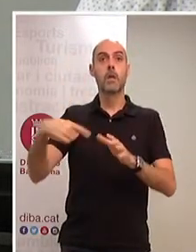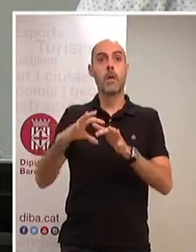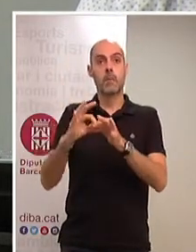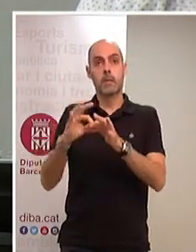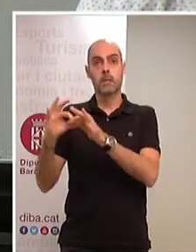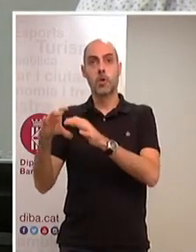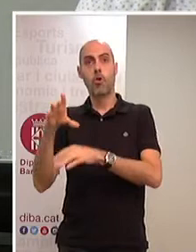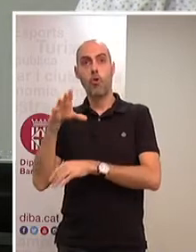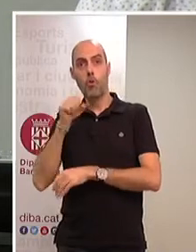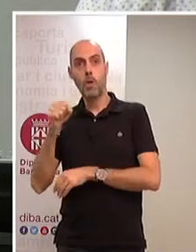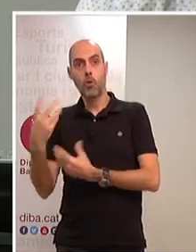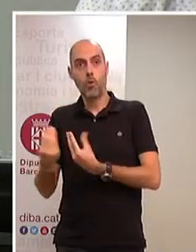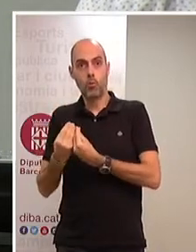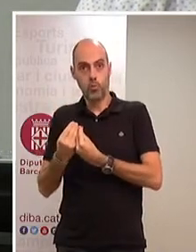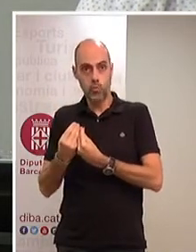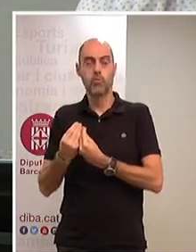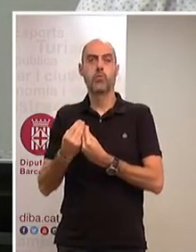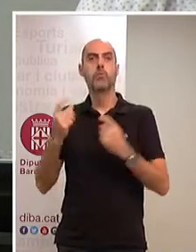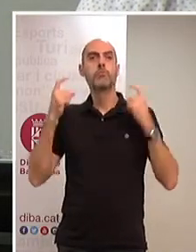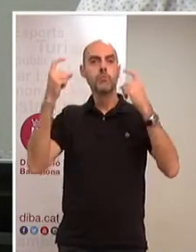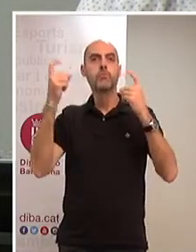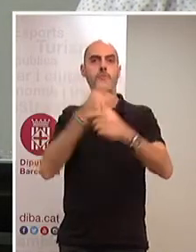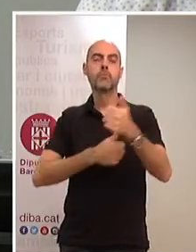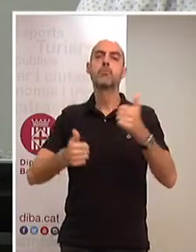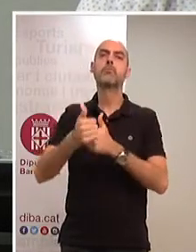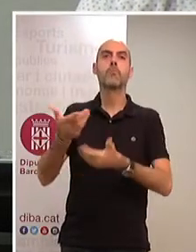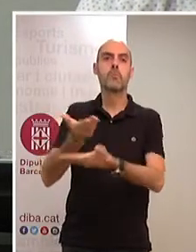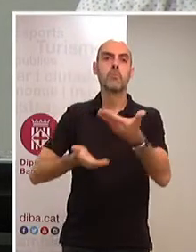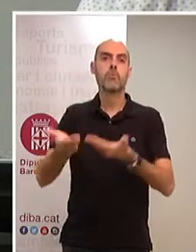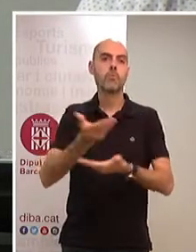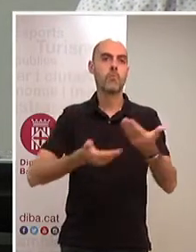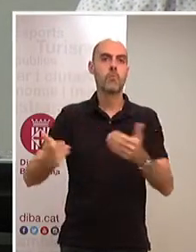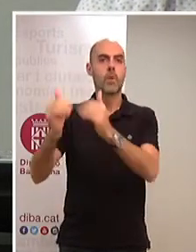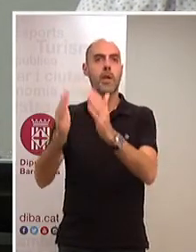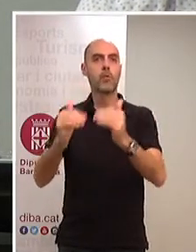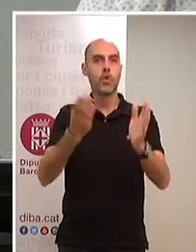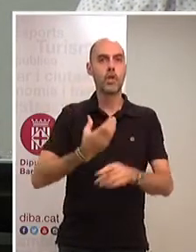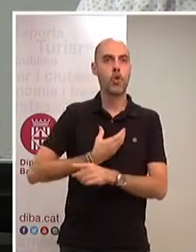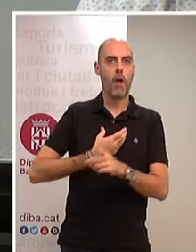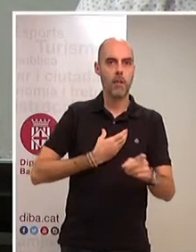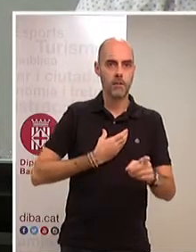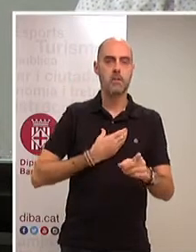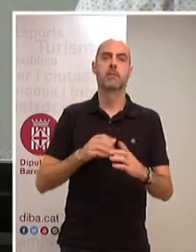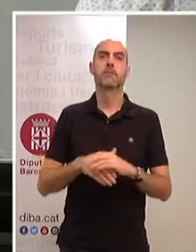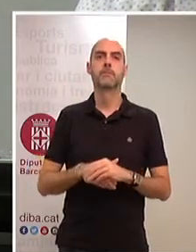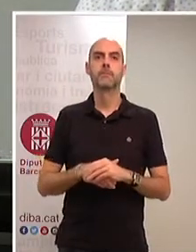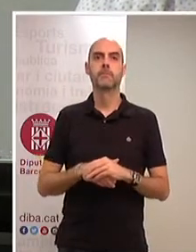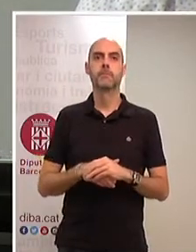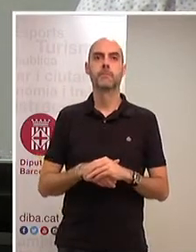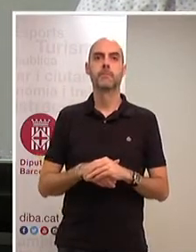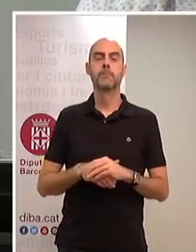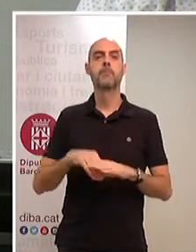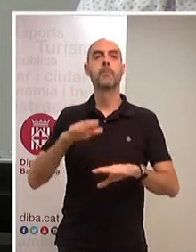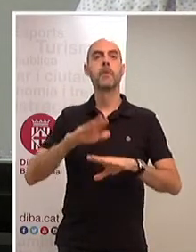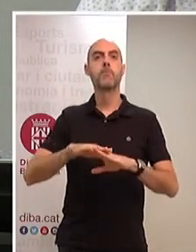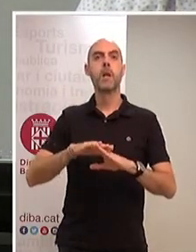acompanyat, he procurat prioritzar la cooperació amb els ens locals amb la mirada posada a garantir